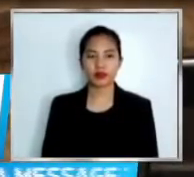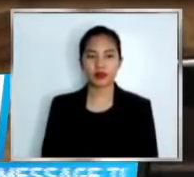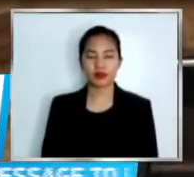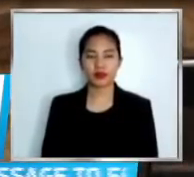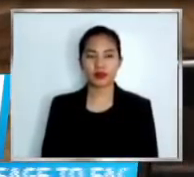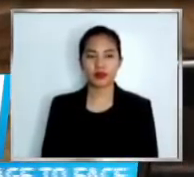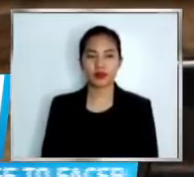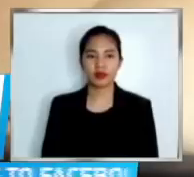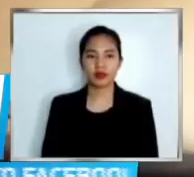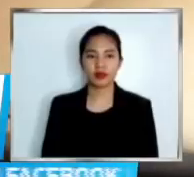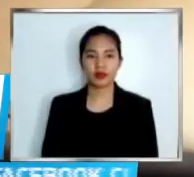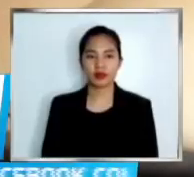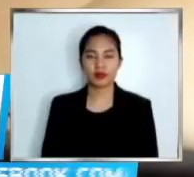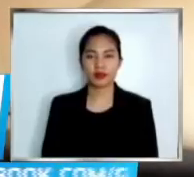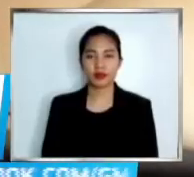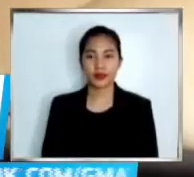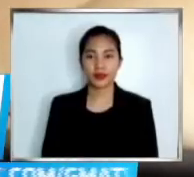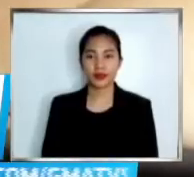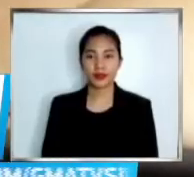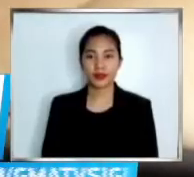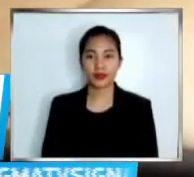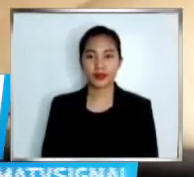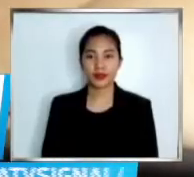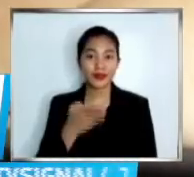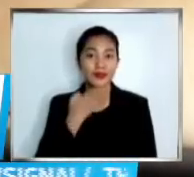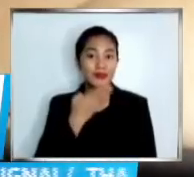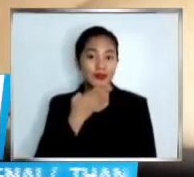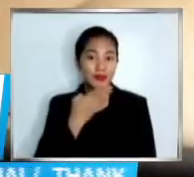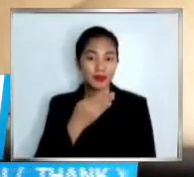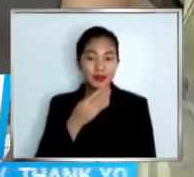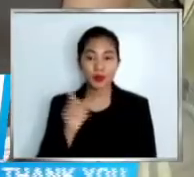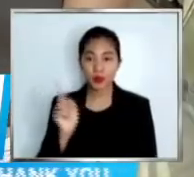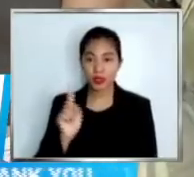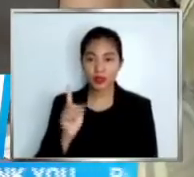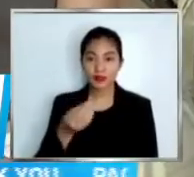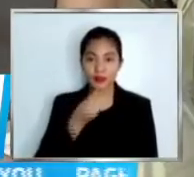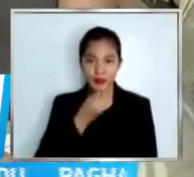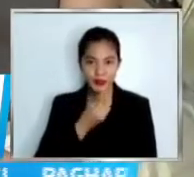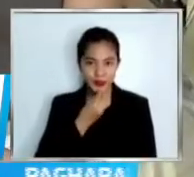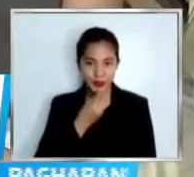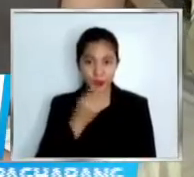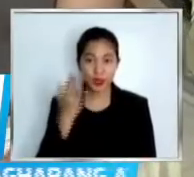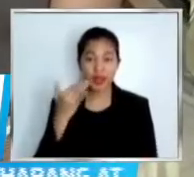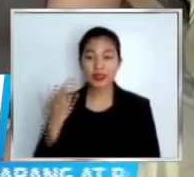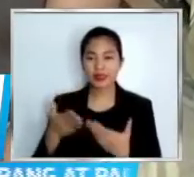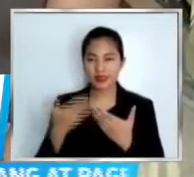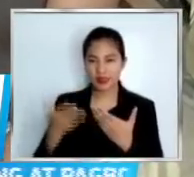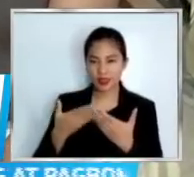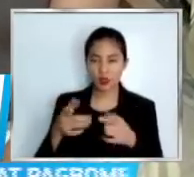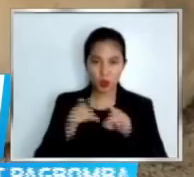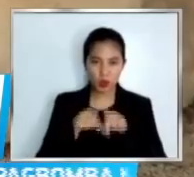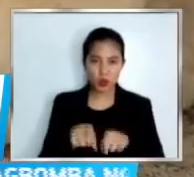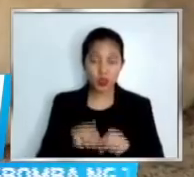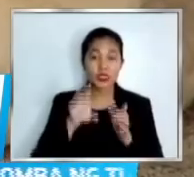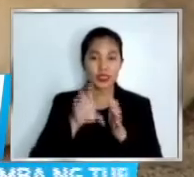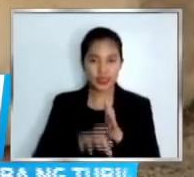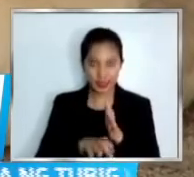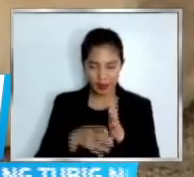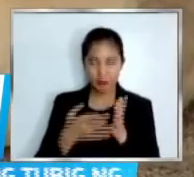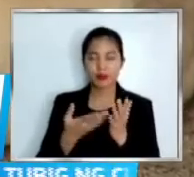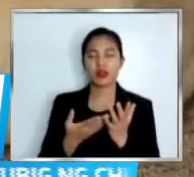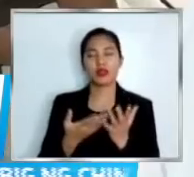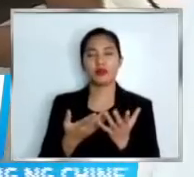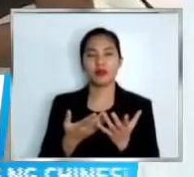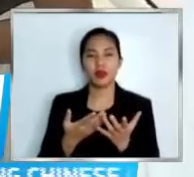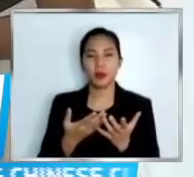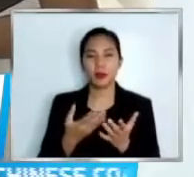Masarap daw na almusal ang pandesal dahil bukod sa madaling ihain, abot kaya ang presyo ayon kay Rosaline. Pero pati ang